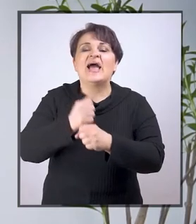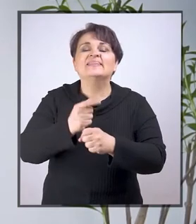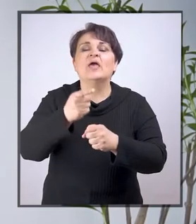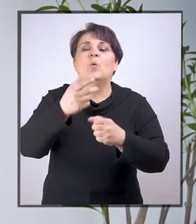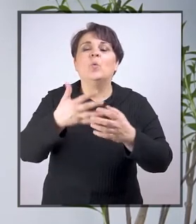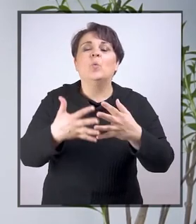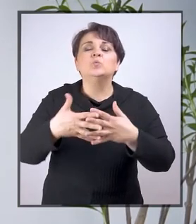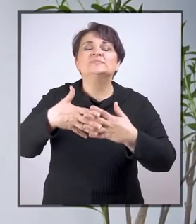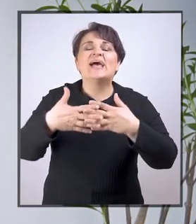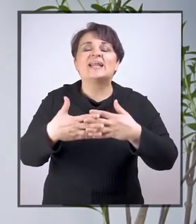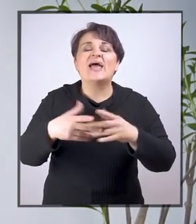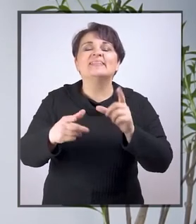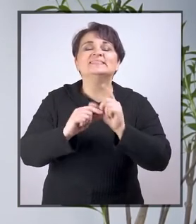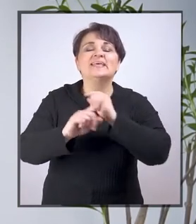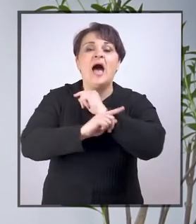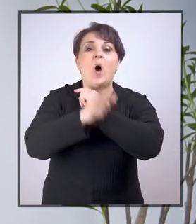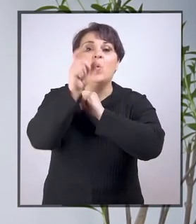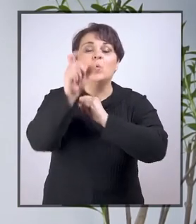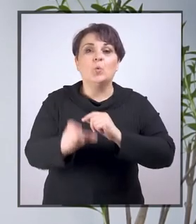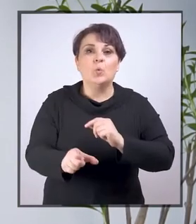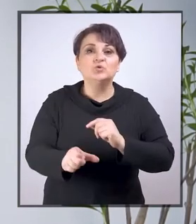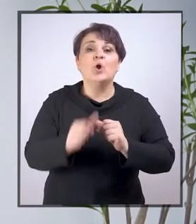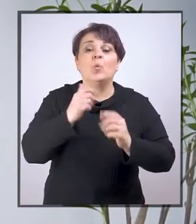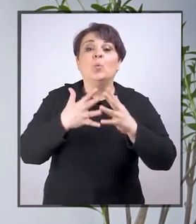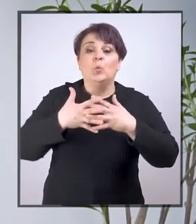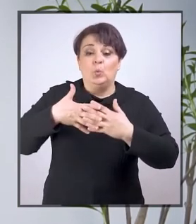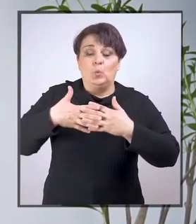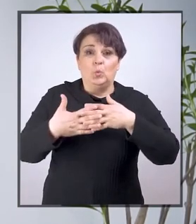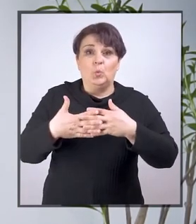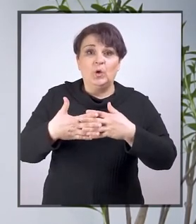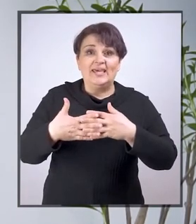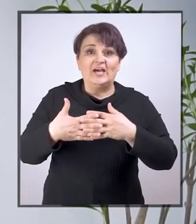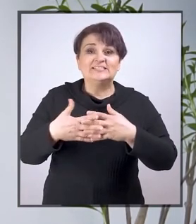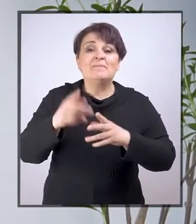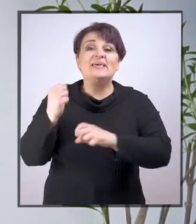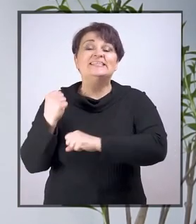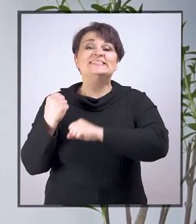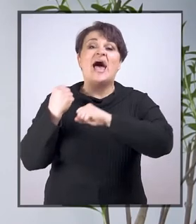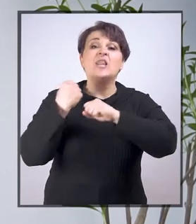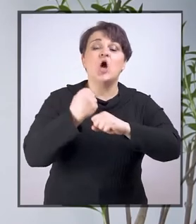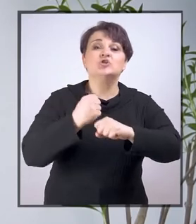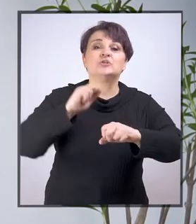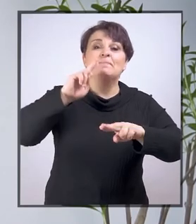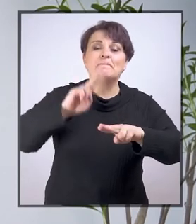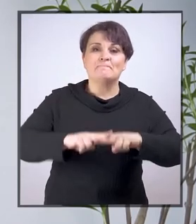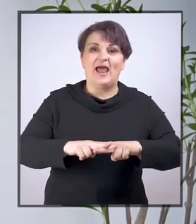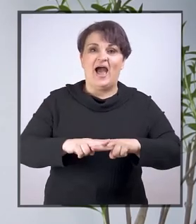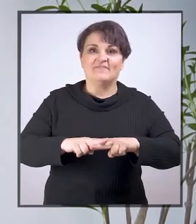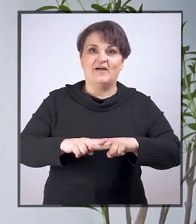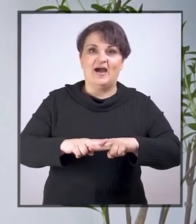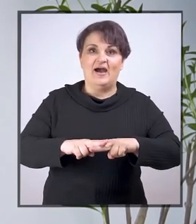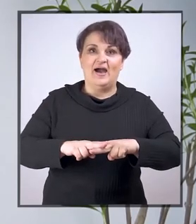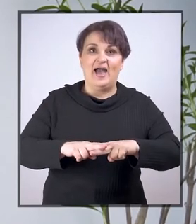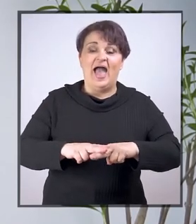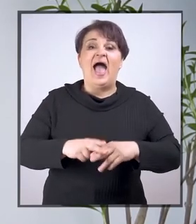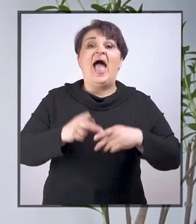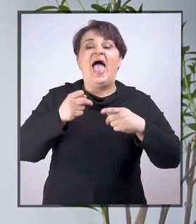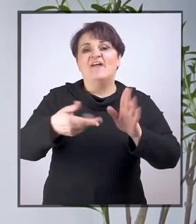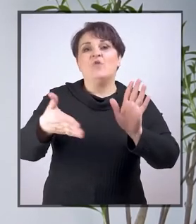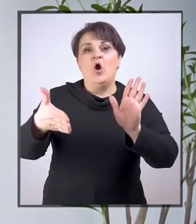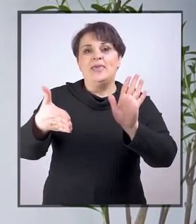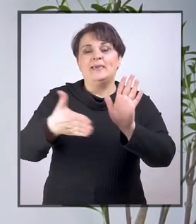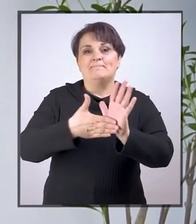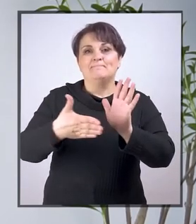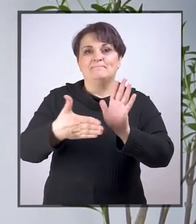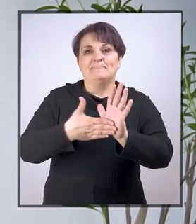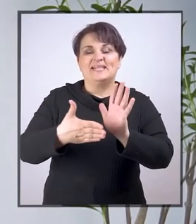saradnji sa učenikom, dakle u saradnji sa nosiocem prava. A evo